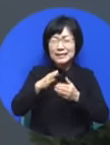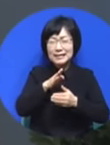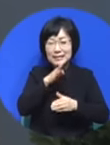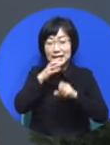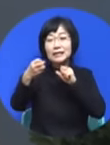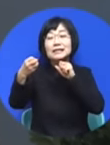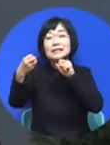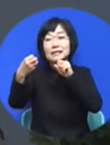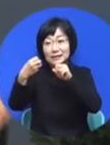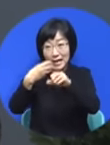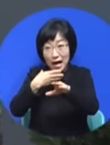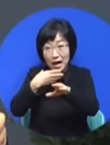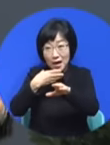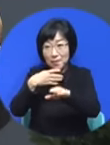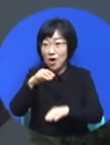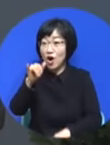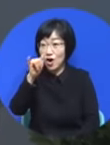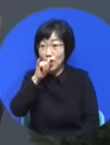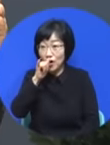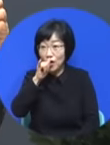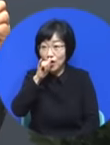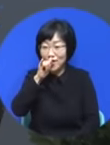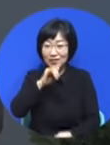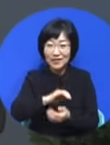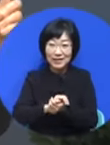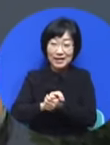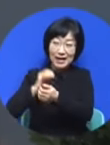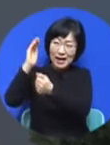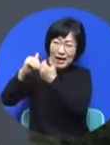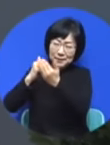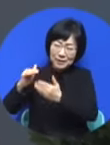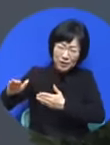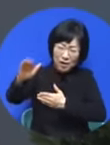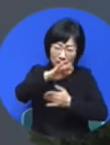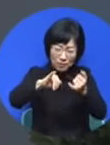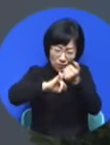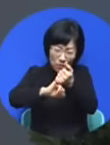그게 하나님이 여러분에게 진짜 주시려고 하는 언답이다.